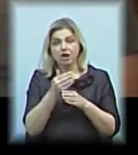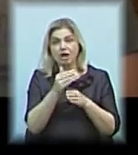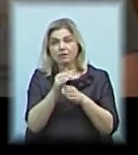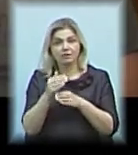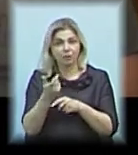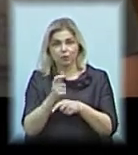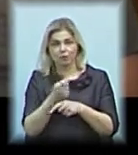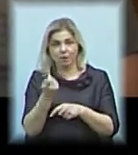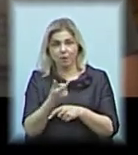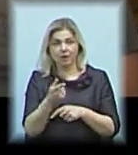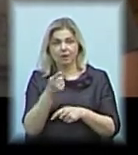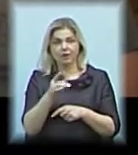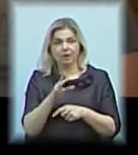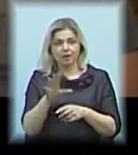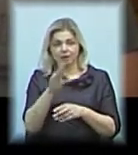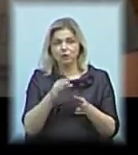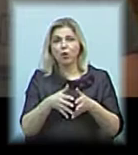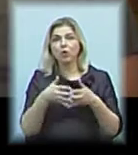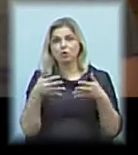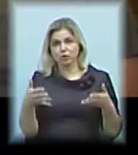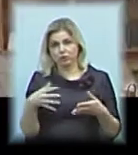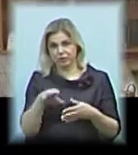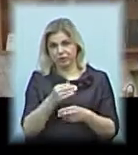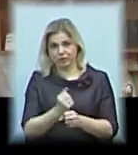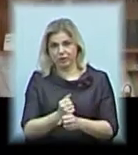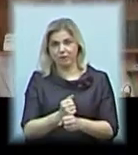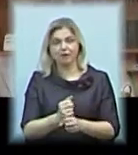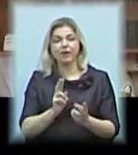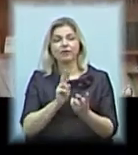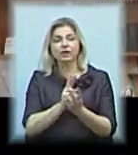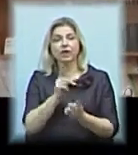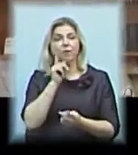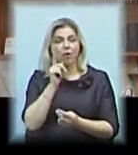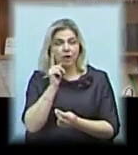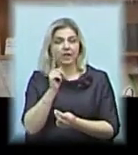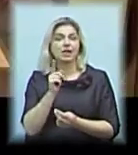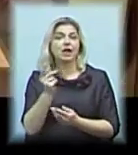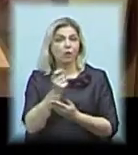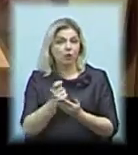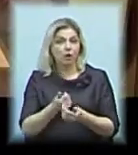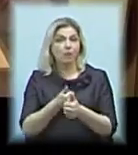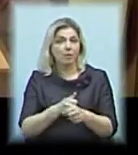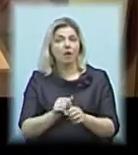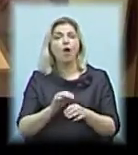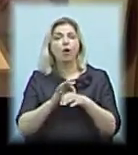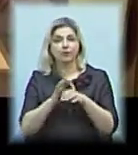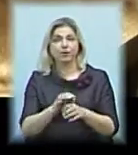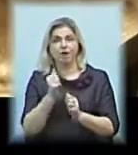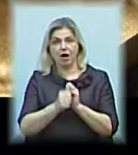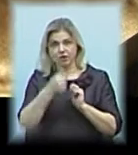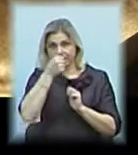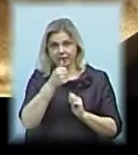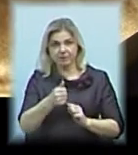розгорнуто це робиш». Зустрічі з молодими стартаперами у бібліотеці організовують щомісяця.